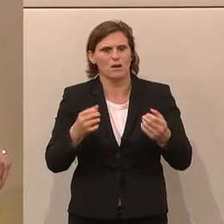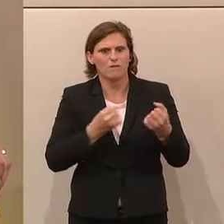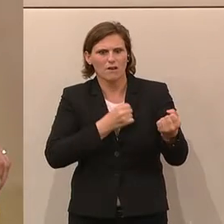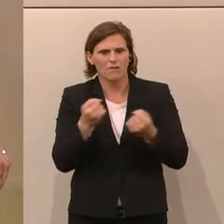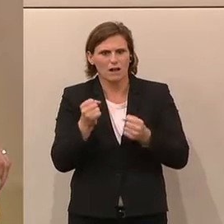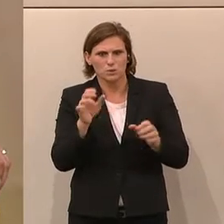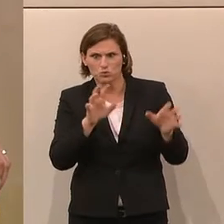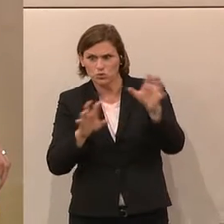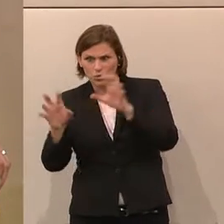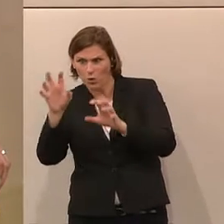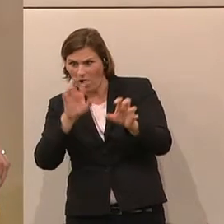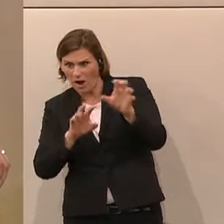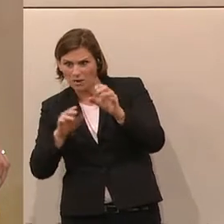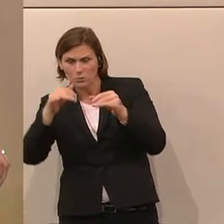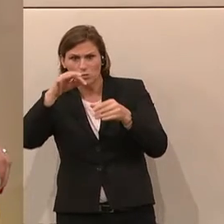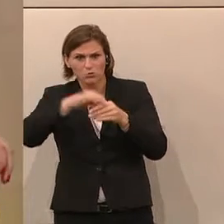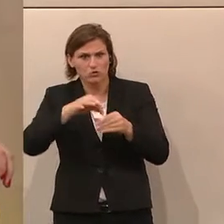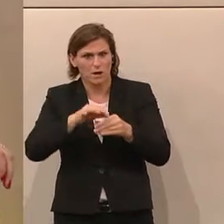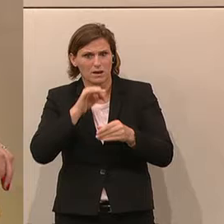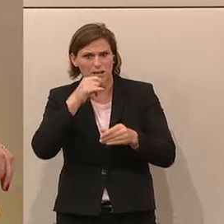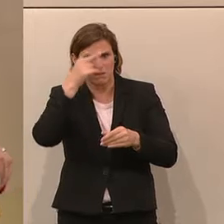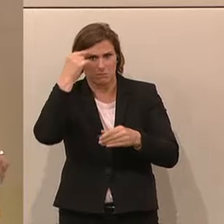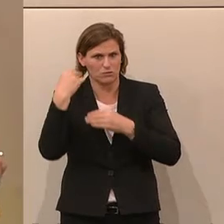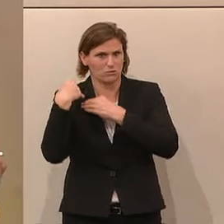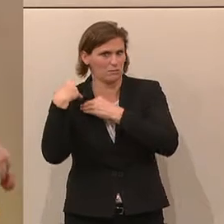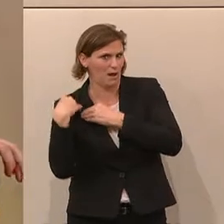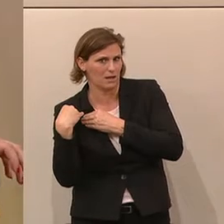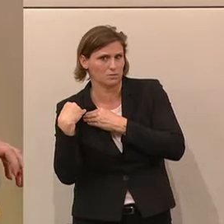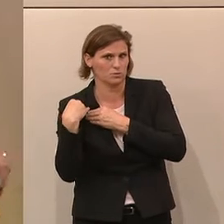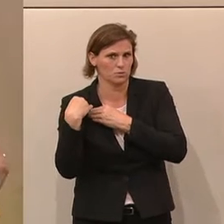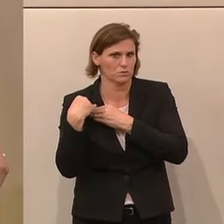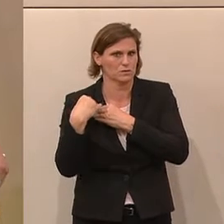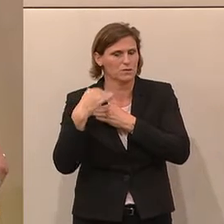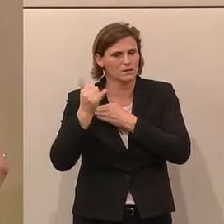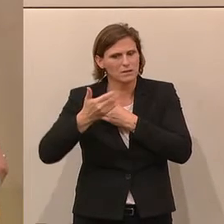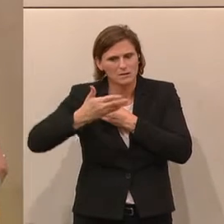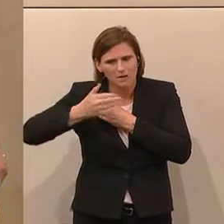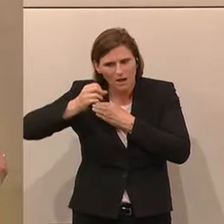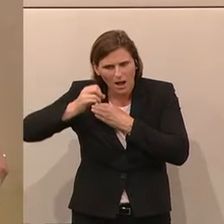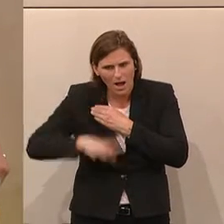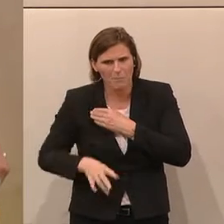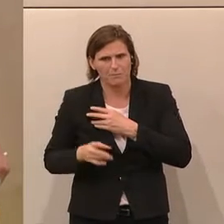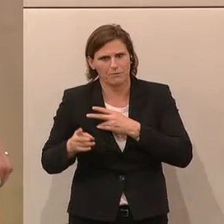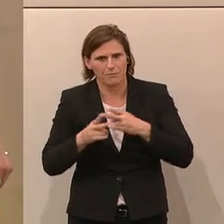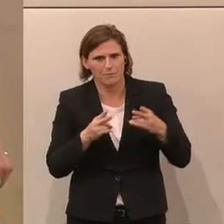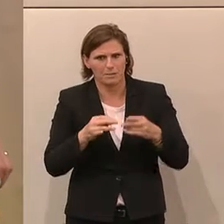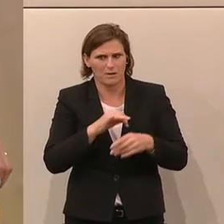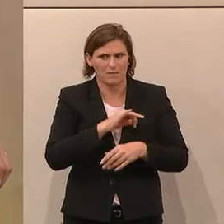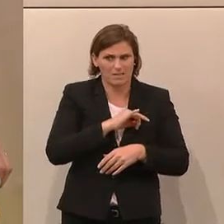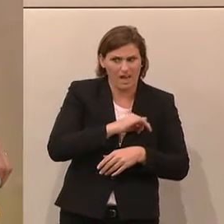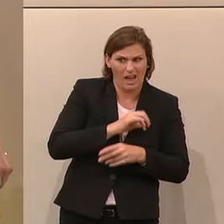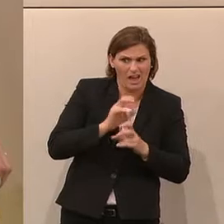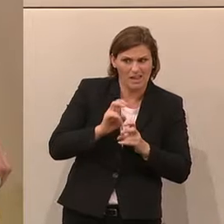hier gespart werden und nicht am Rücken der Menschen. Verlassen Sie endlich den Weg der unsäglichen Neiddebatten, möchte ich hier